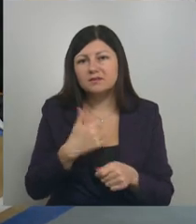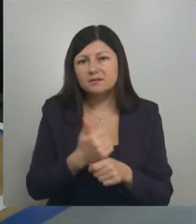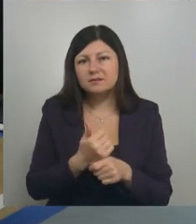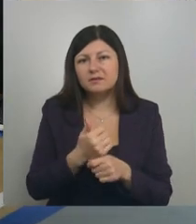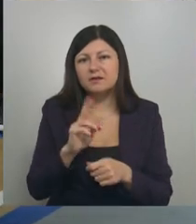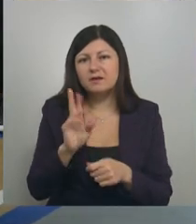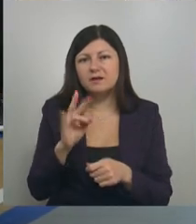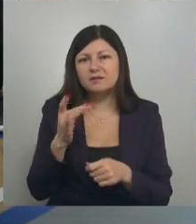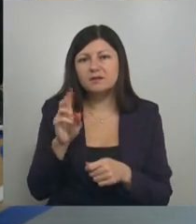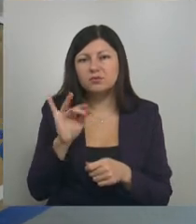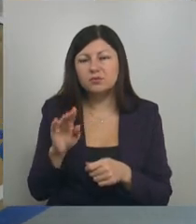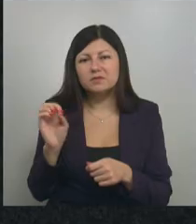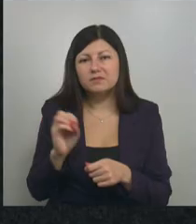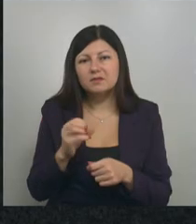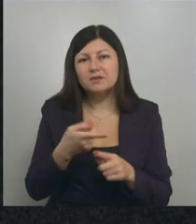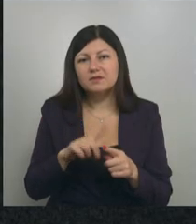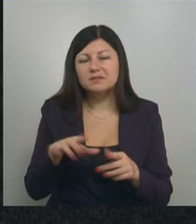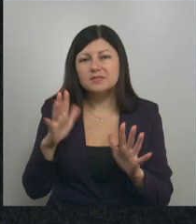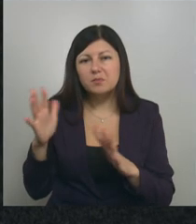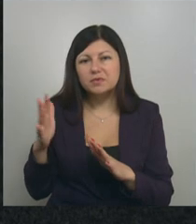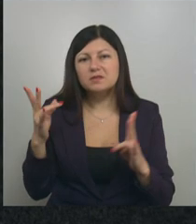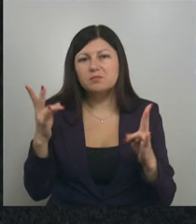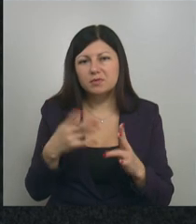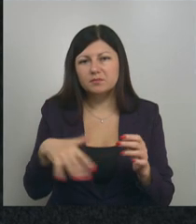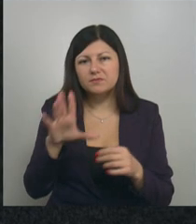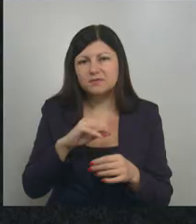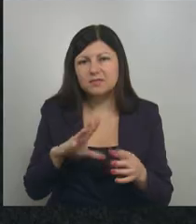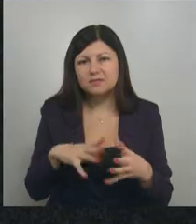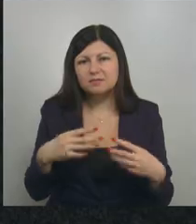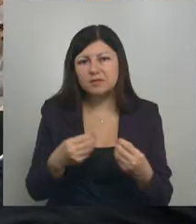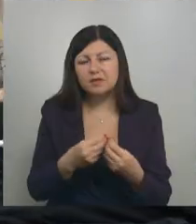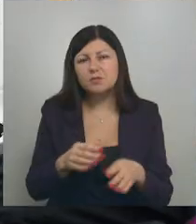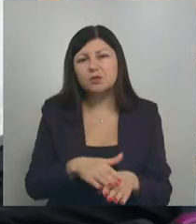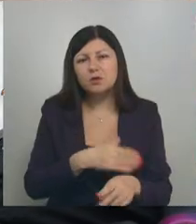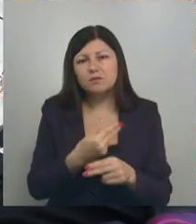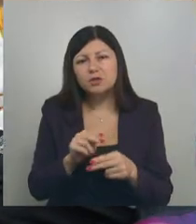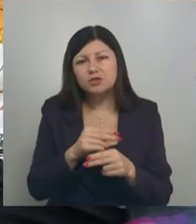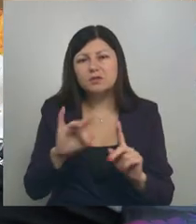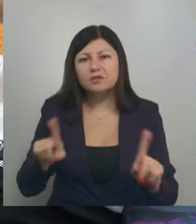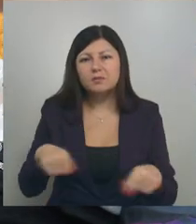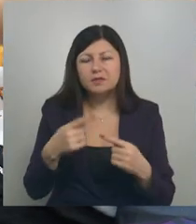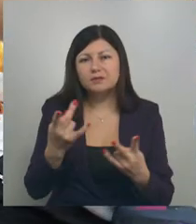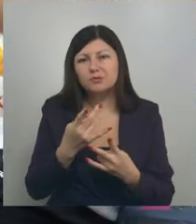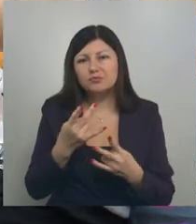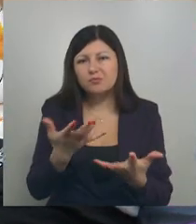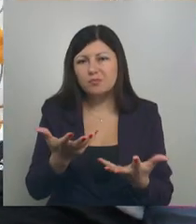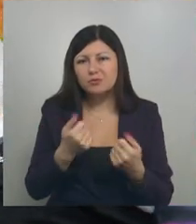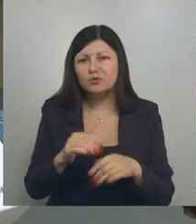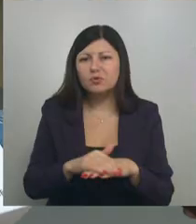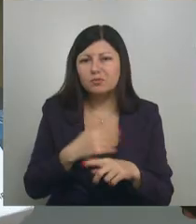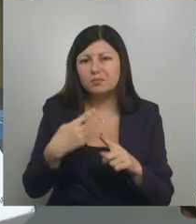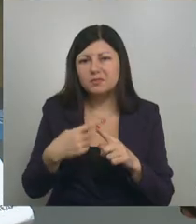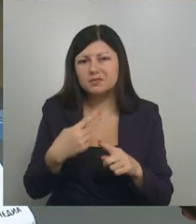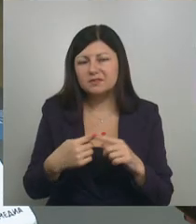такие события необходимы всей семье. Ведь после долгого лечения и реабилитации важно получать добрые, позитивные эмоции.